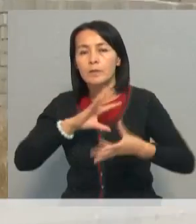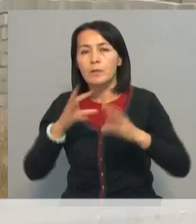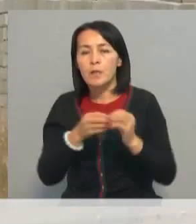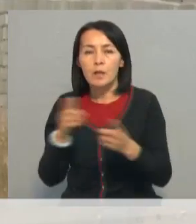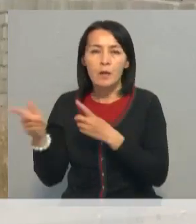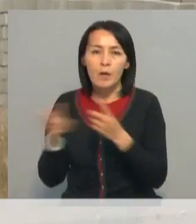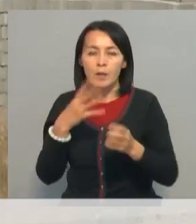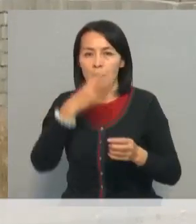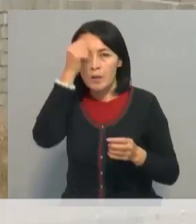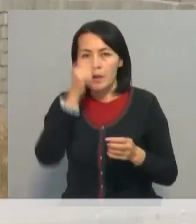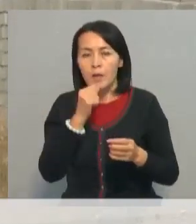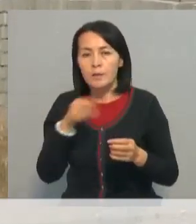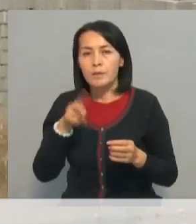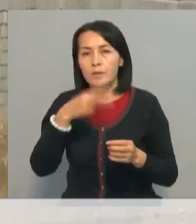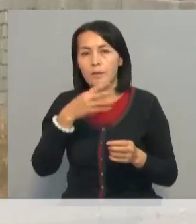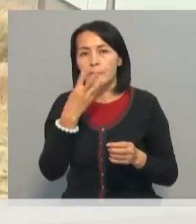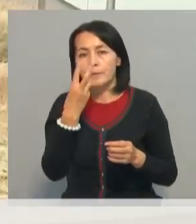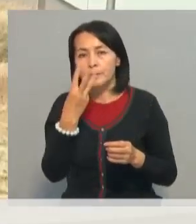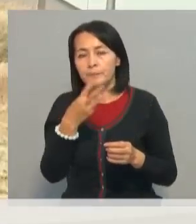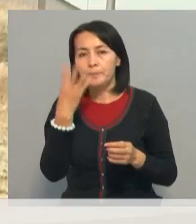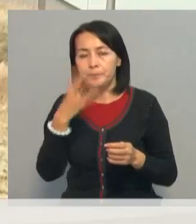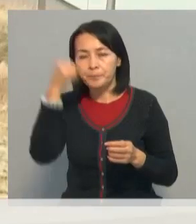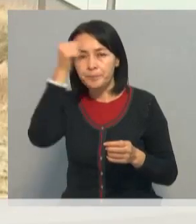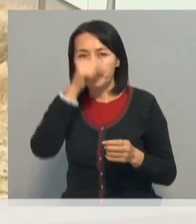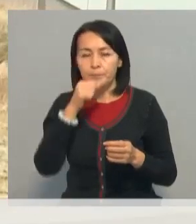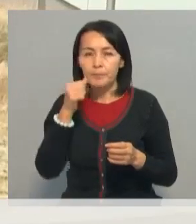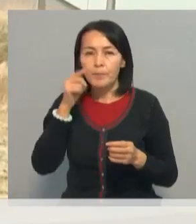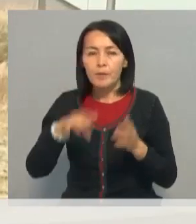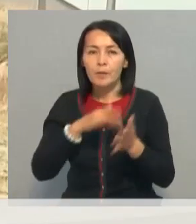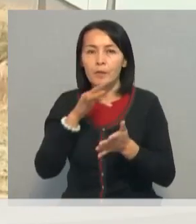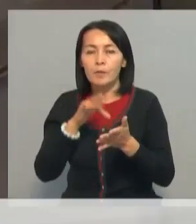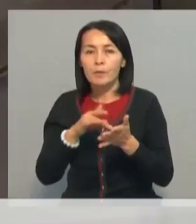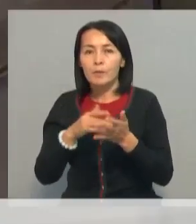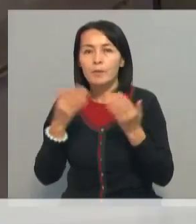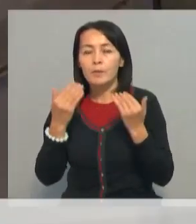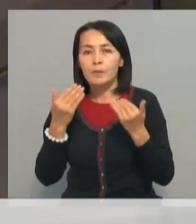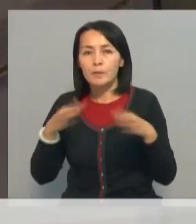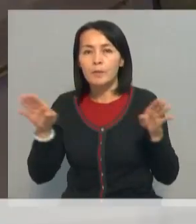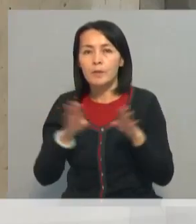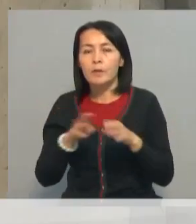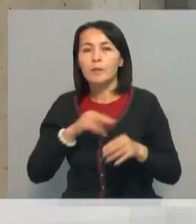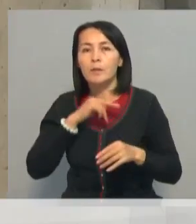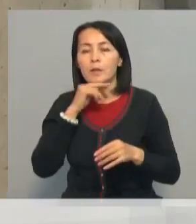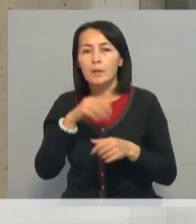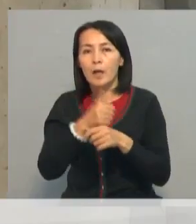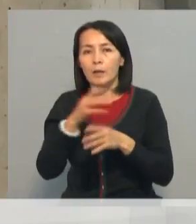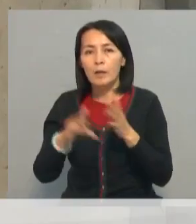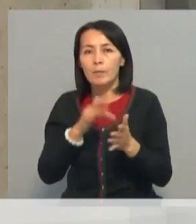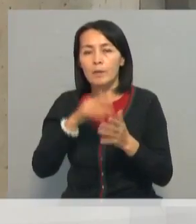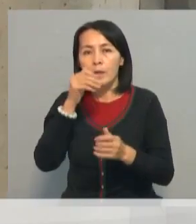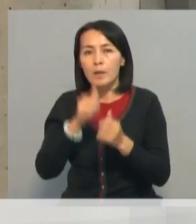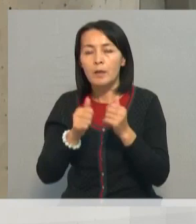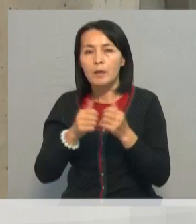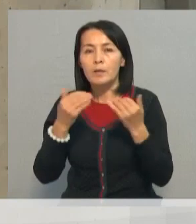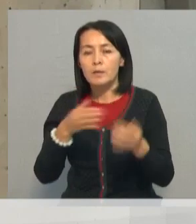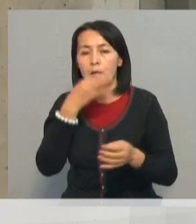подготовки к отопительному сезону 2023-2024 годов города находится под непосредственным контролем Акима города. Каждый из